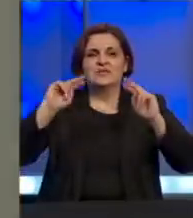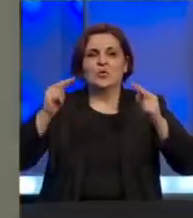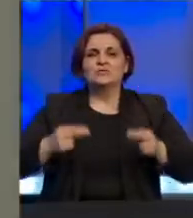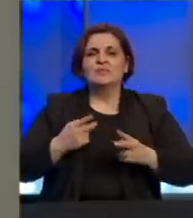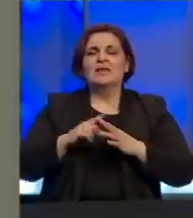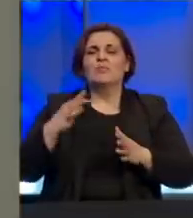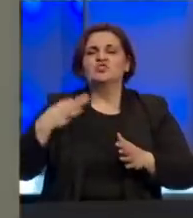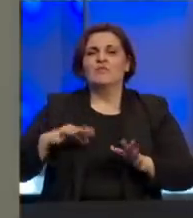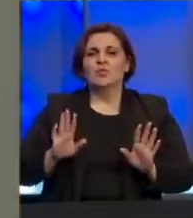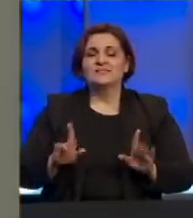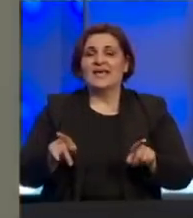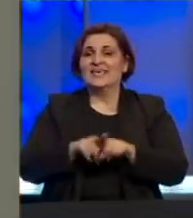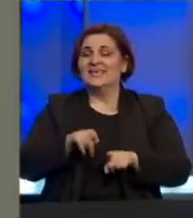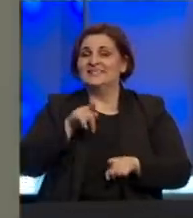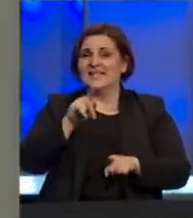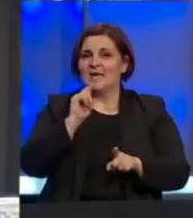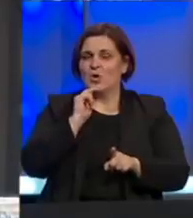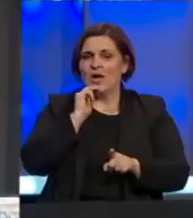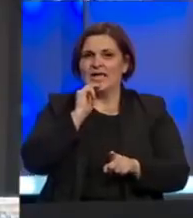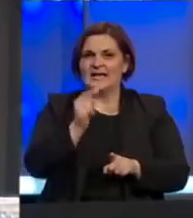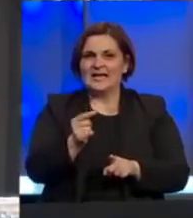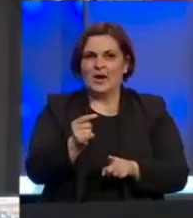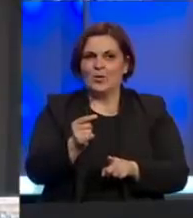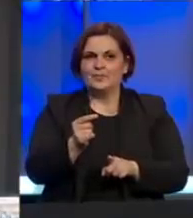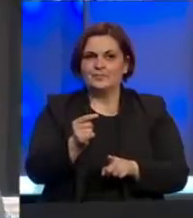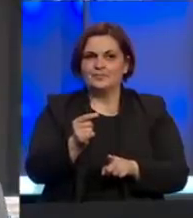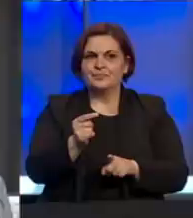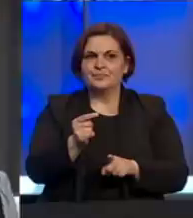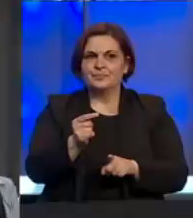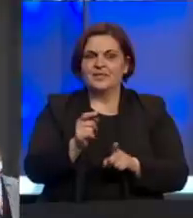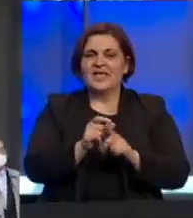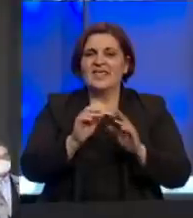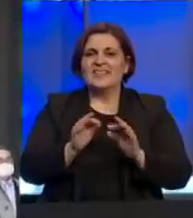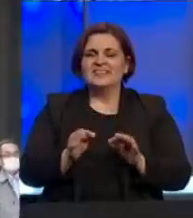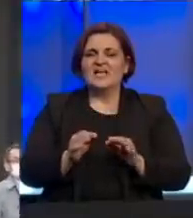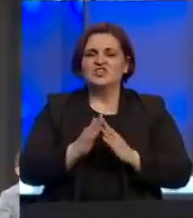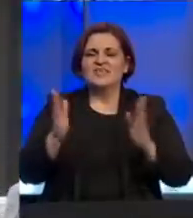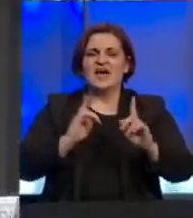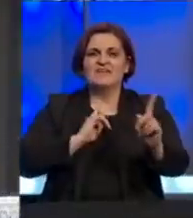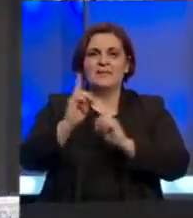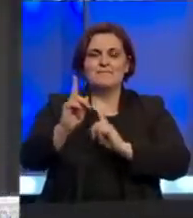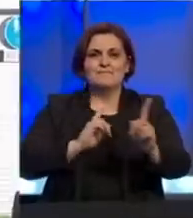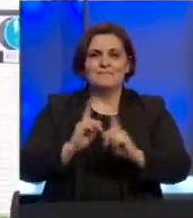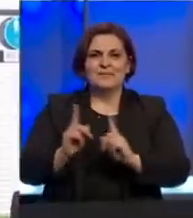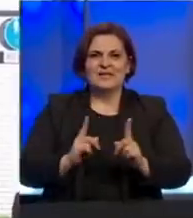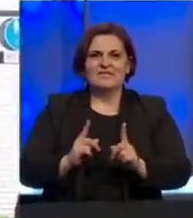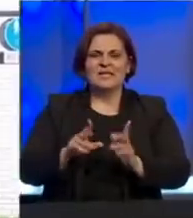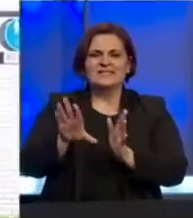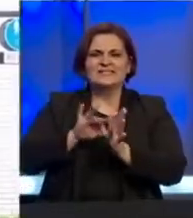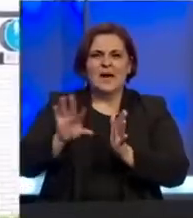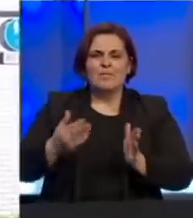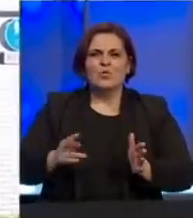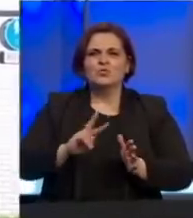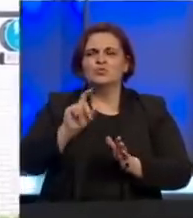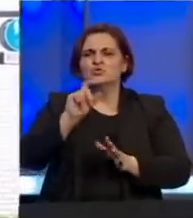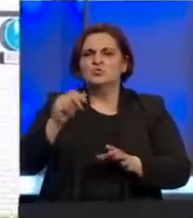funkcionalnim ali isto tako istakao da da će javni prijevoz supermarket i osnovne institucije